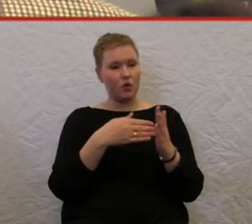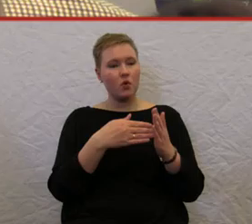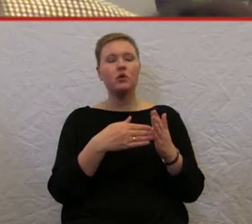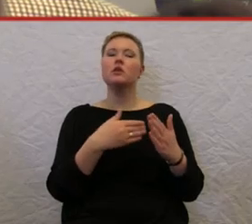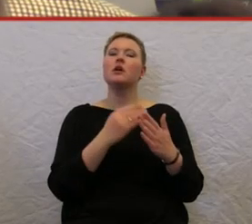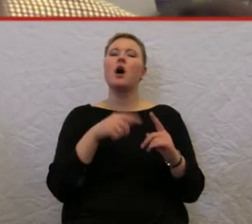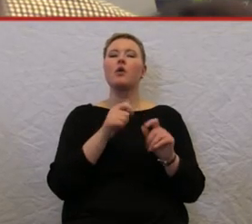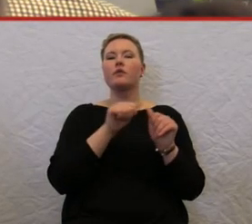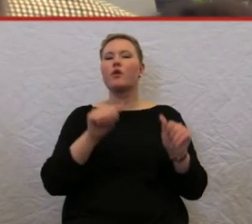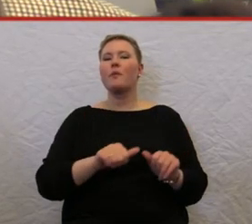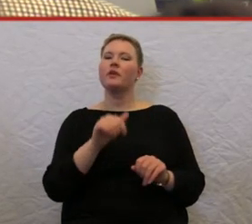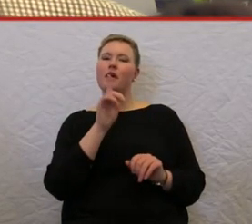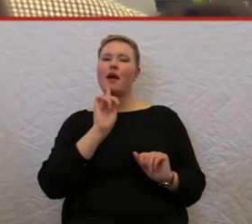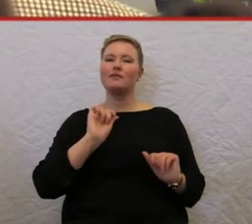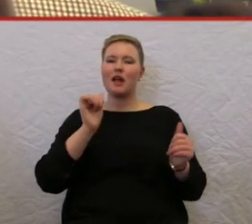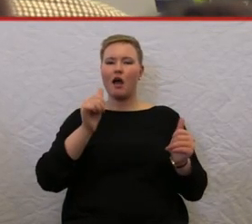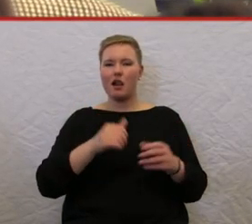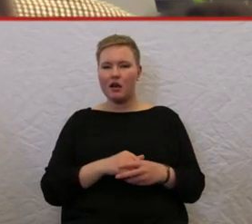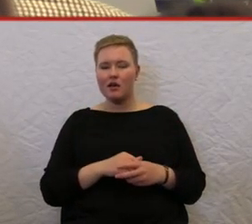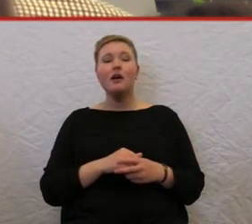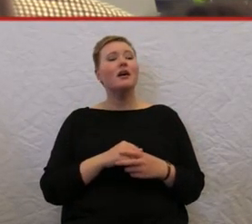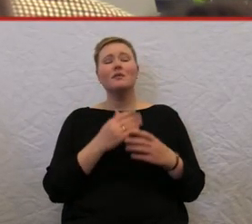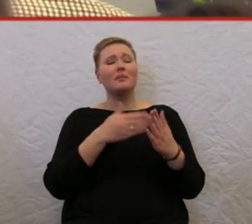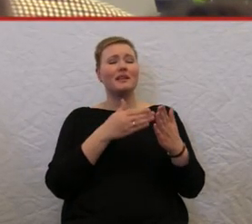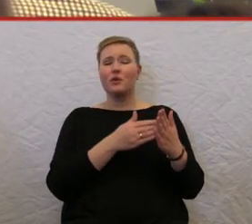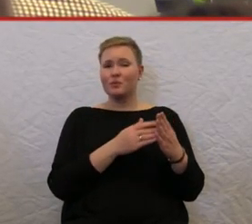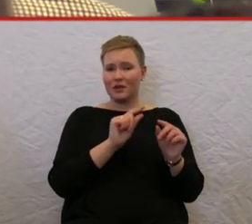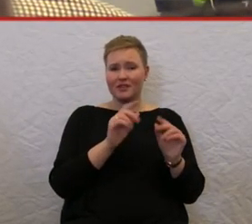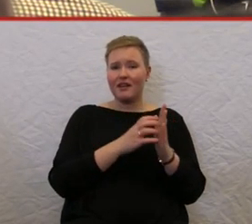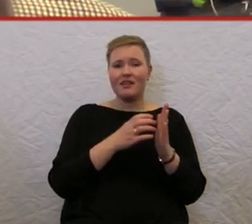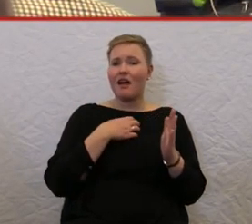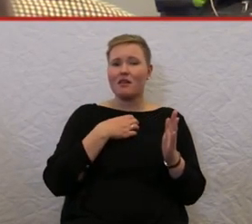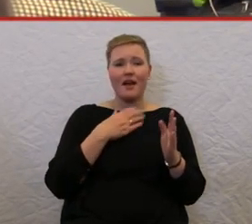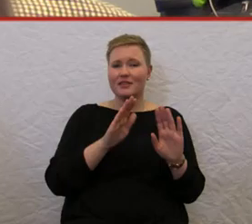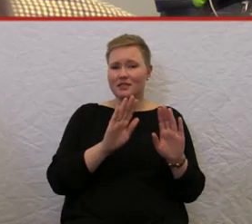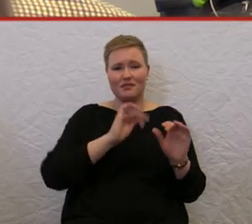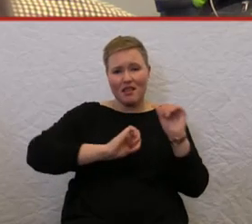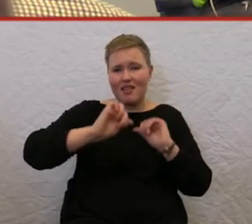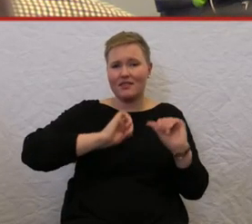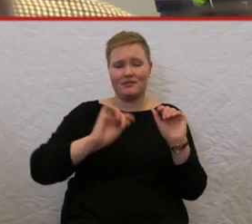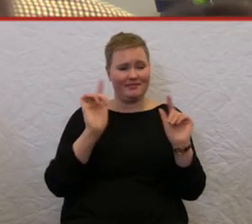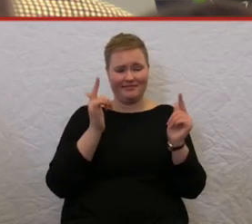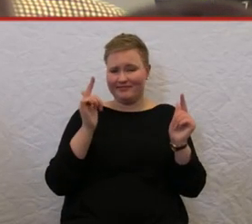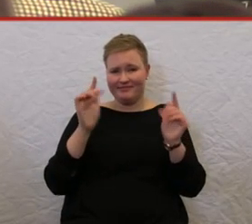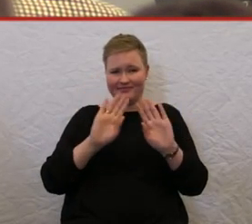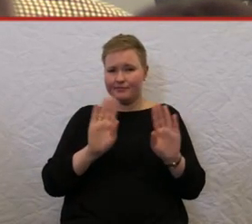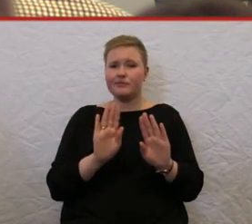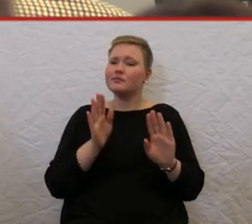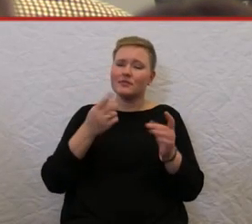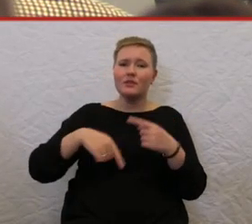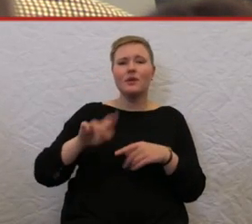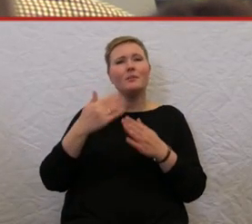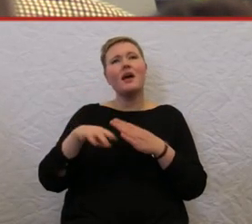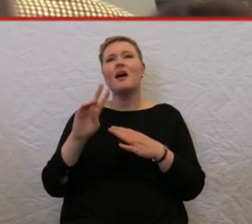Lifestyle ist. Also Behinderung ist nicht etwas, was Krankheit bedeutet, zwangsläufig oder Leid, sondern eine Form von